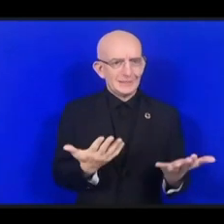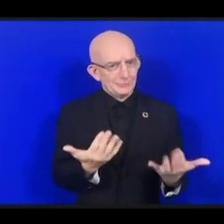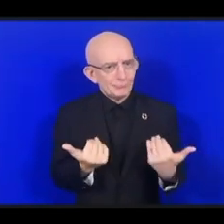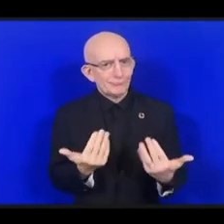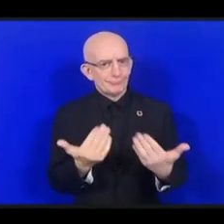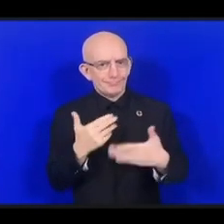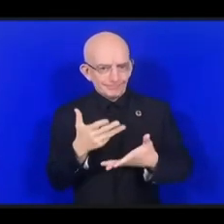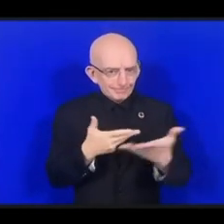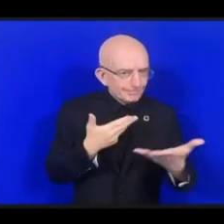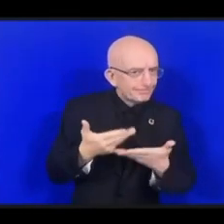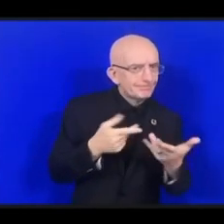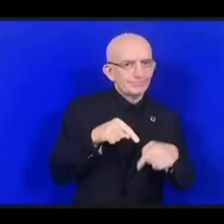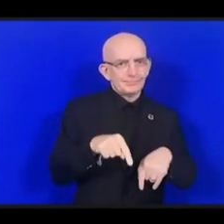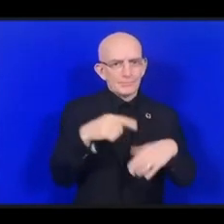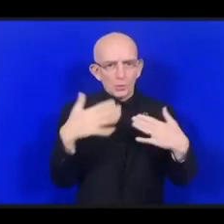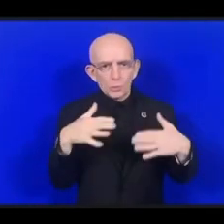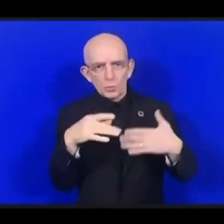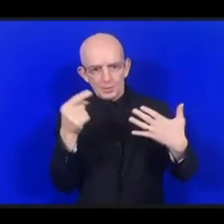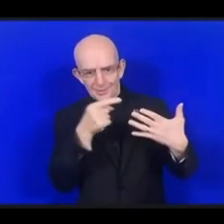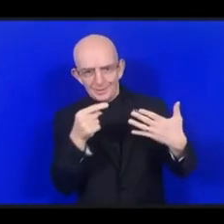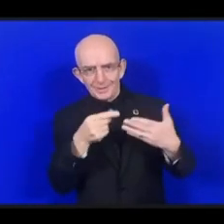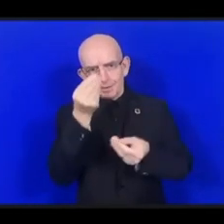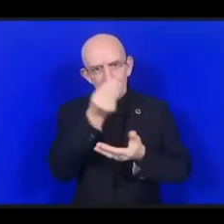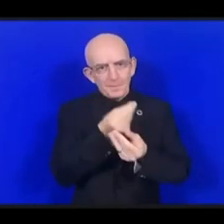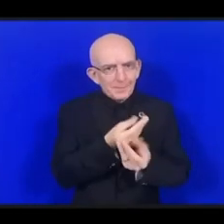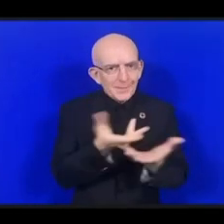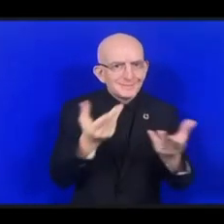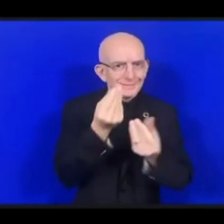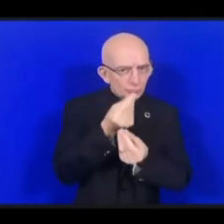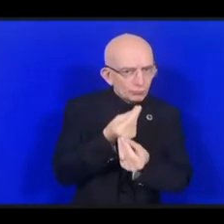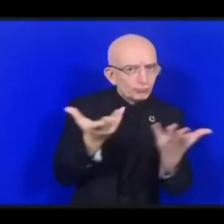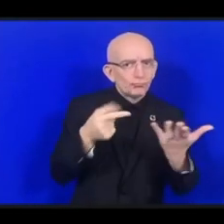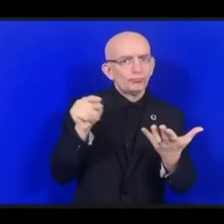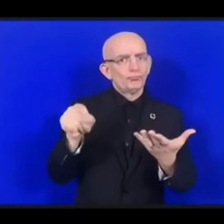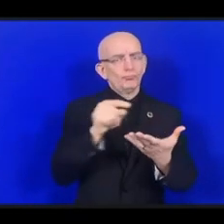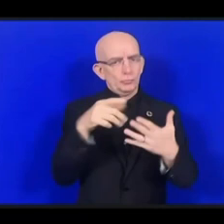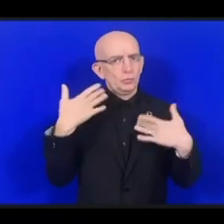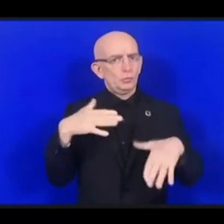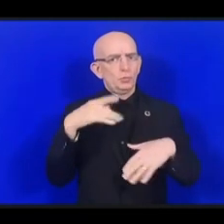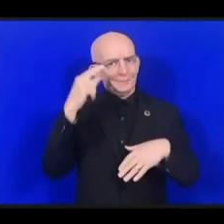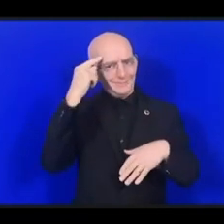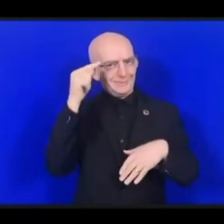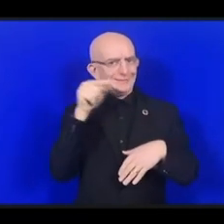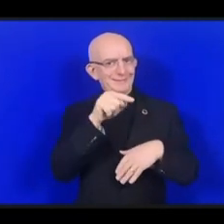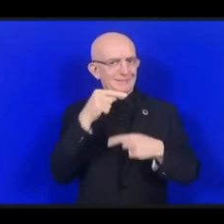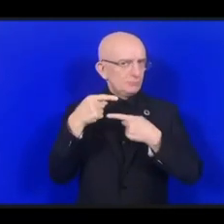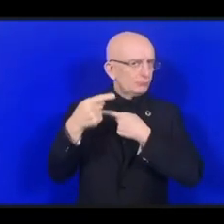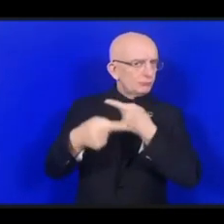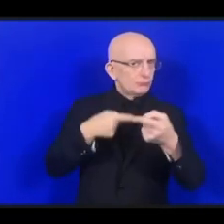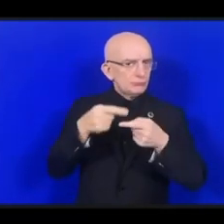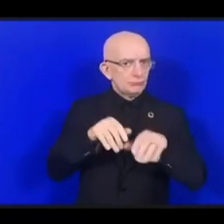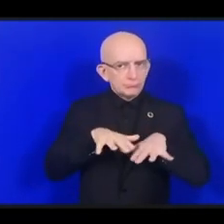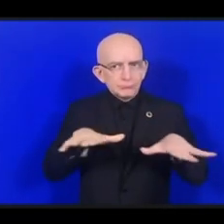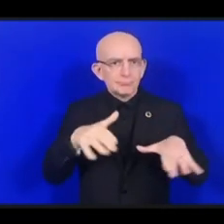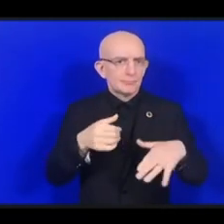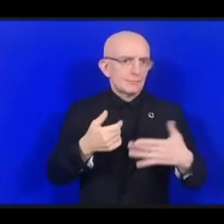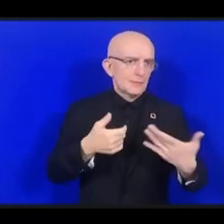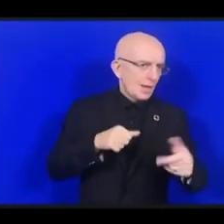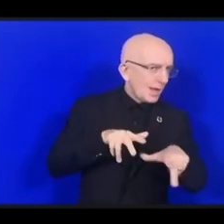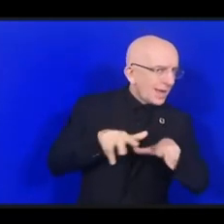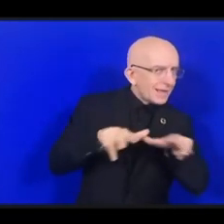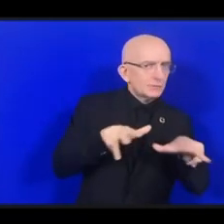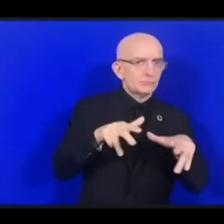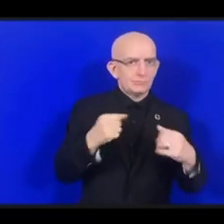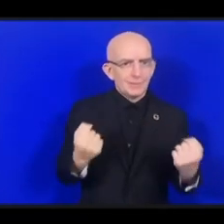тезисы, которые позволяют нам формировать политику. Я предлагаю вам ознакомиться с этими важными